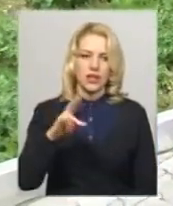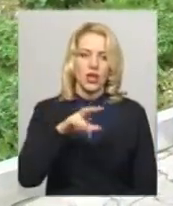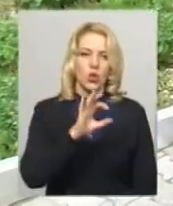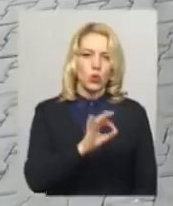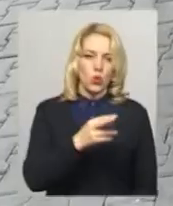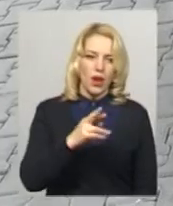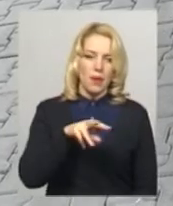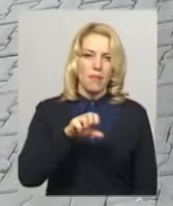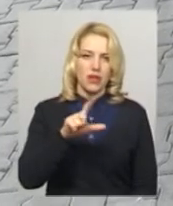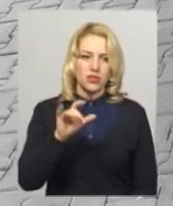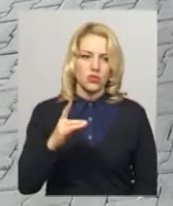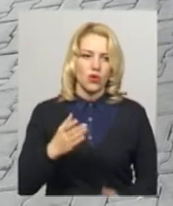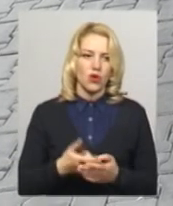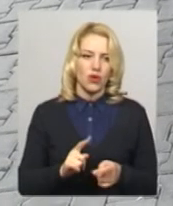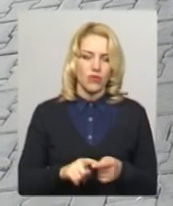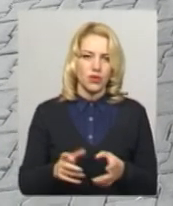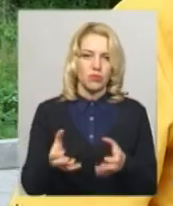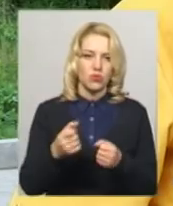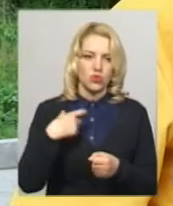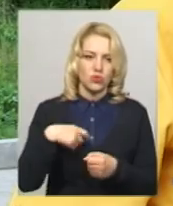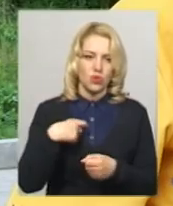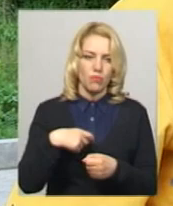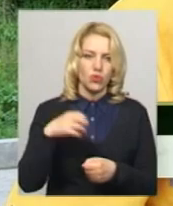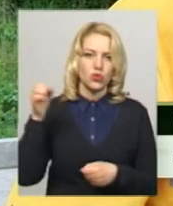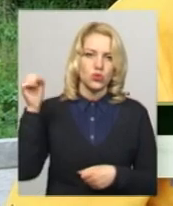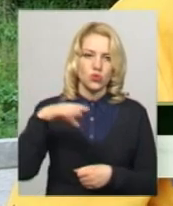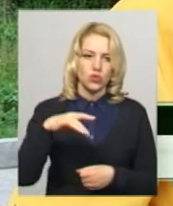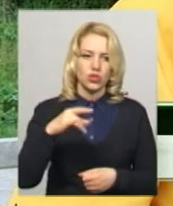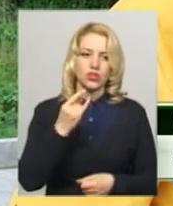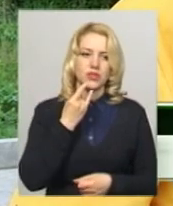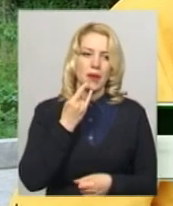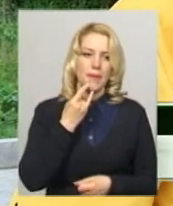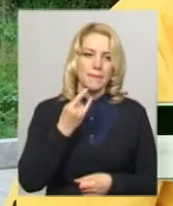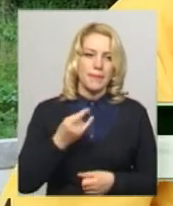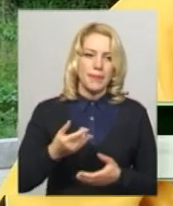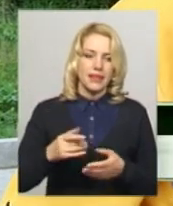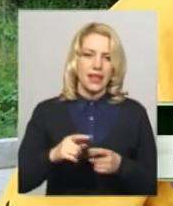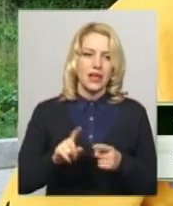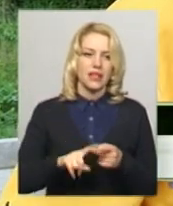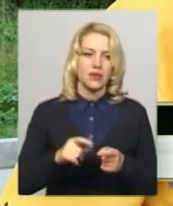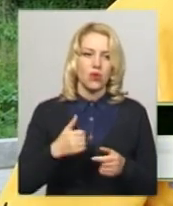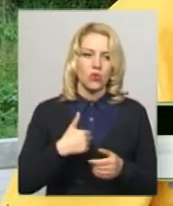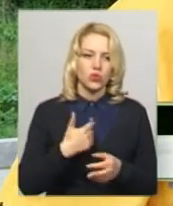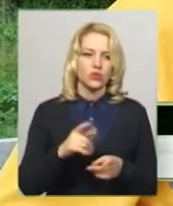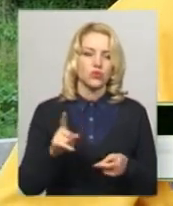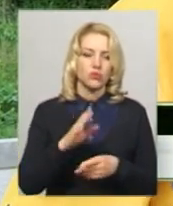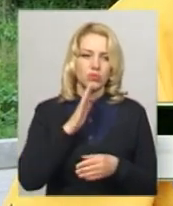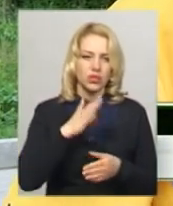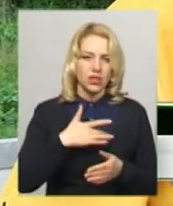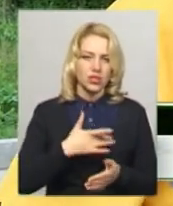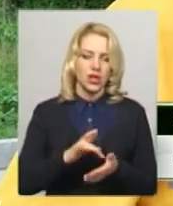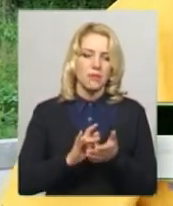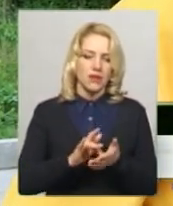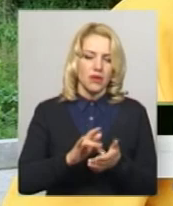подорож пара бере велопричіп сонячною панелю. Ми хочемо, щоб наша мандрівка дійсно була зеленою у всіх відношеннях. Зелений